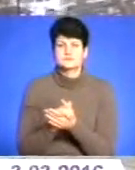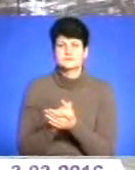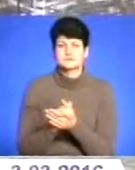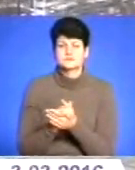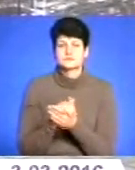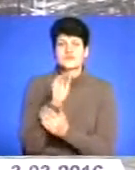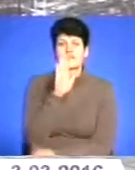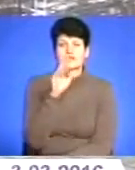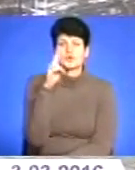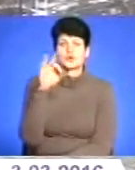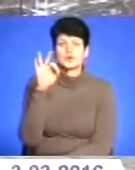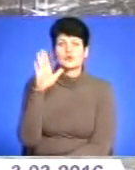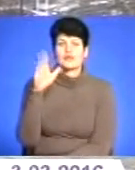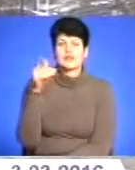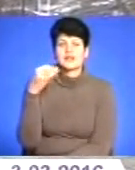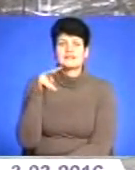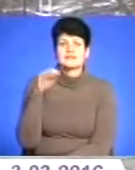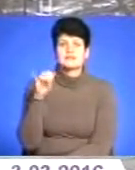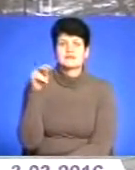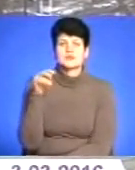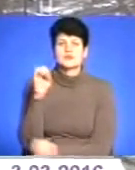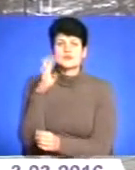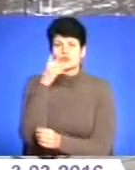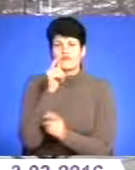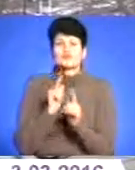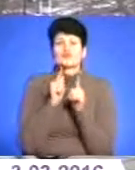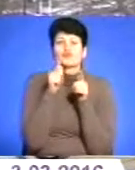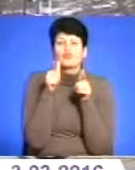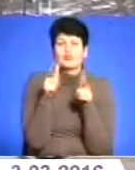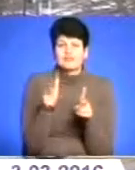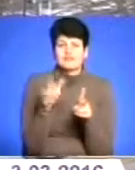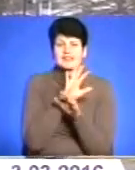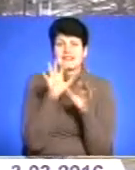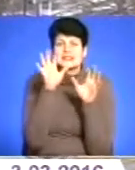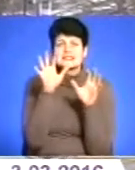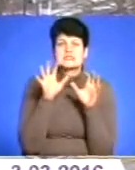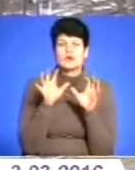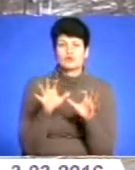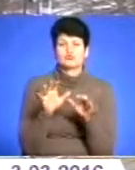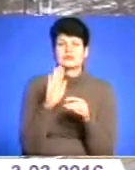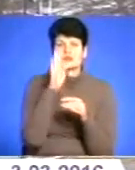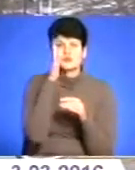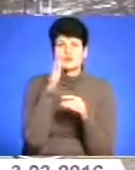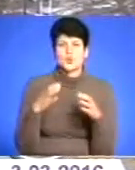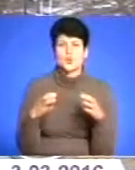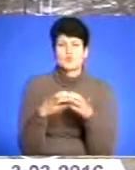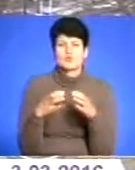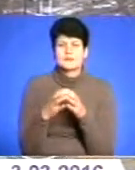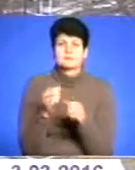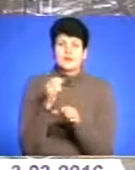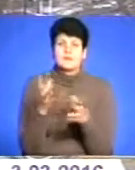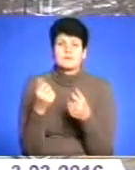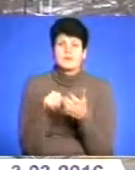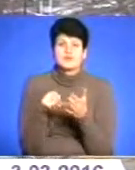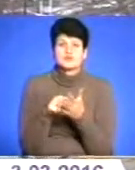Віктор Долгій у липні 2014 року вступив до незаконного терористичного угрупування «Кальмію», здебирав активну участь у чиненні злочинів разом із